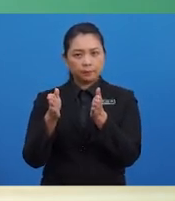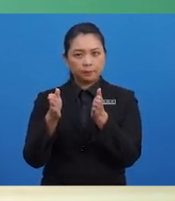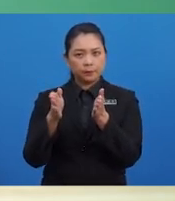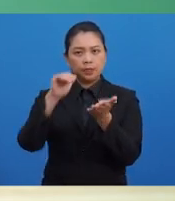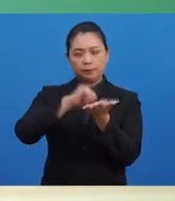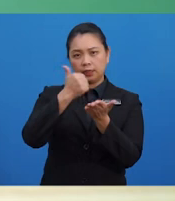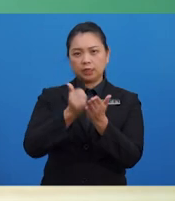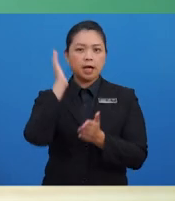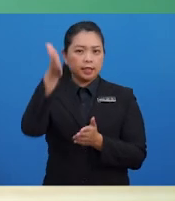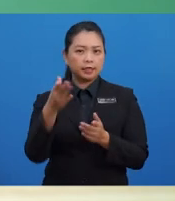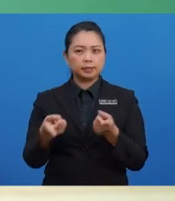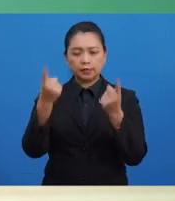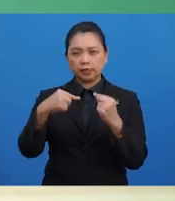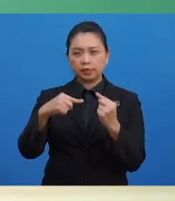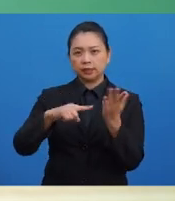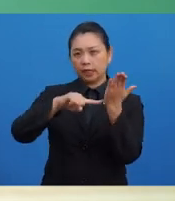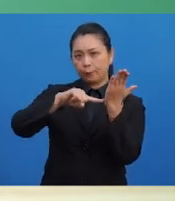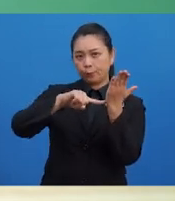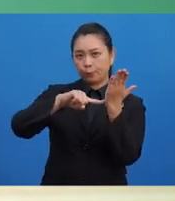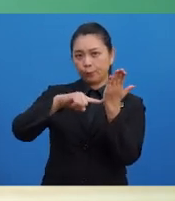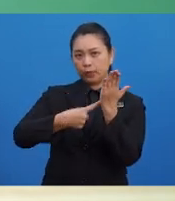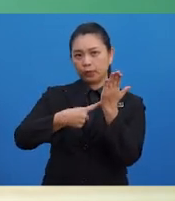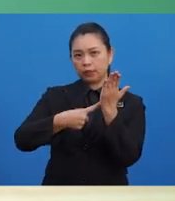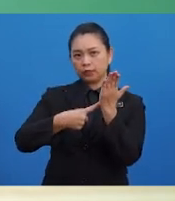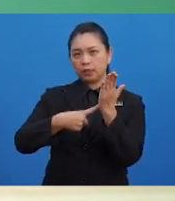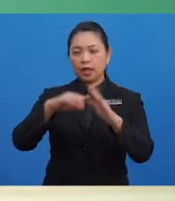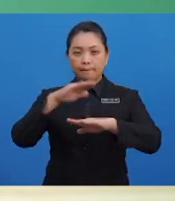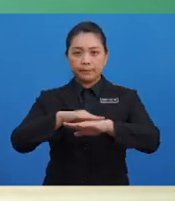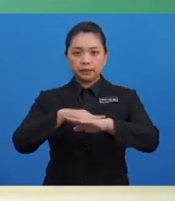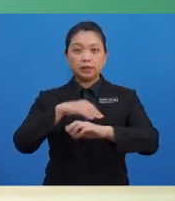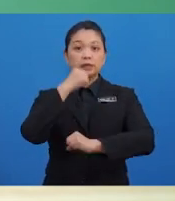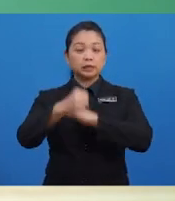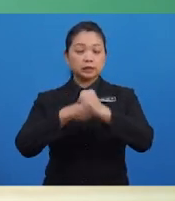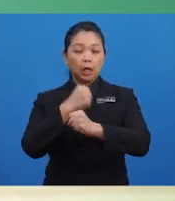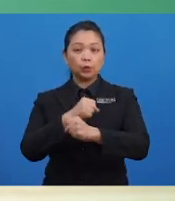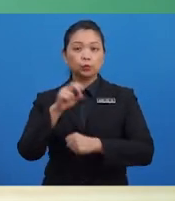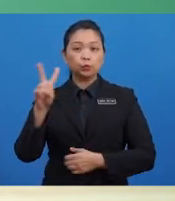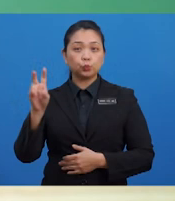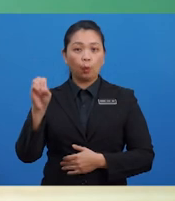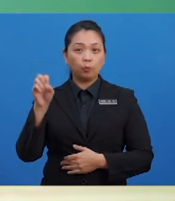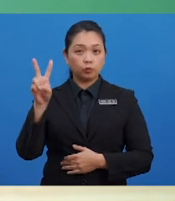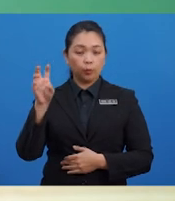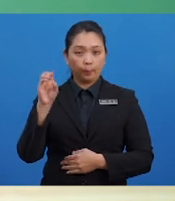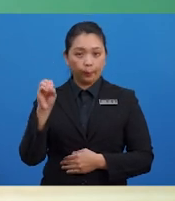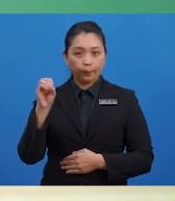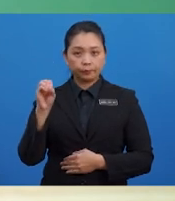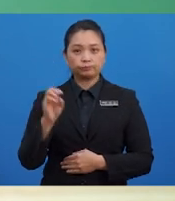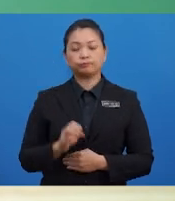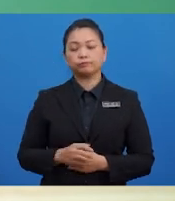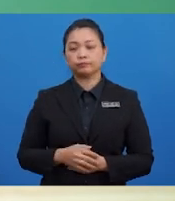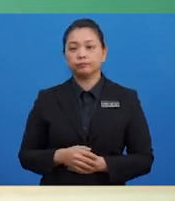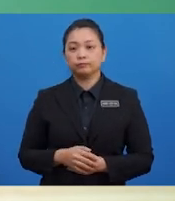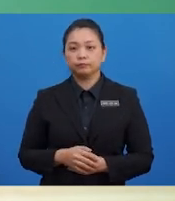akan bermula pada 1 Januari 2020 hingga 31 Disember